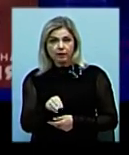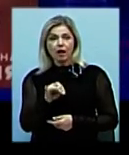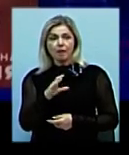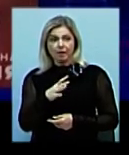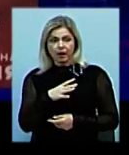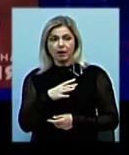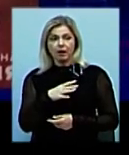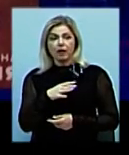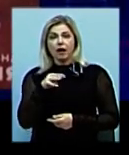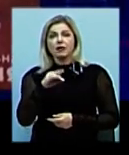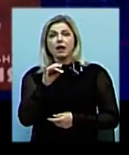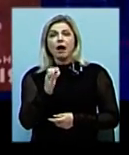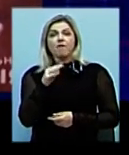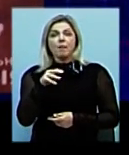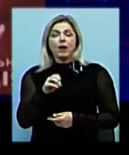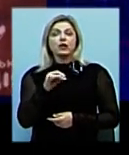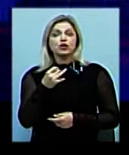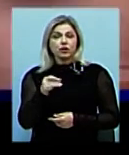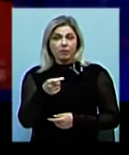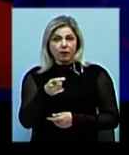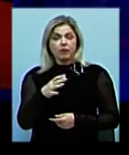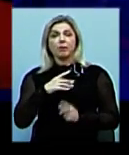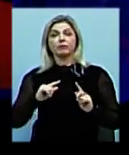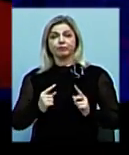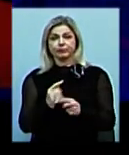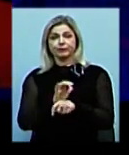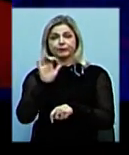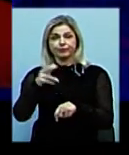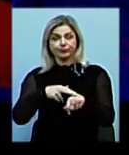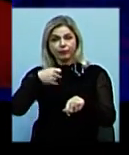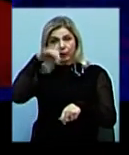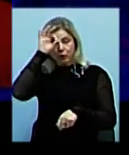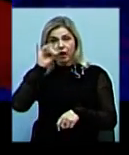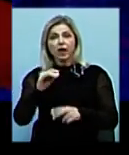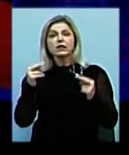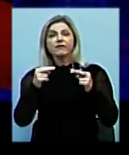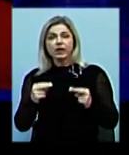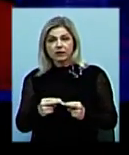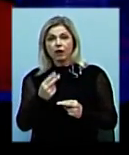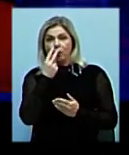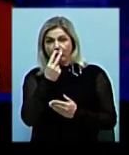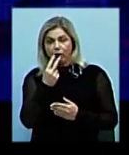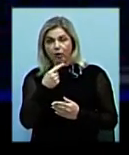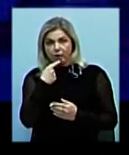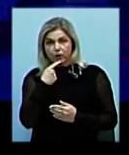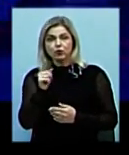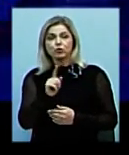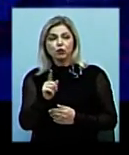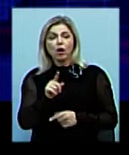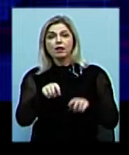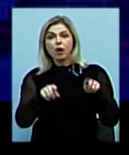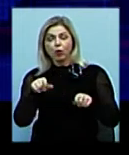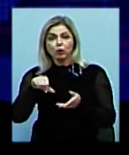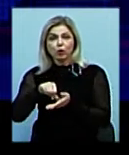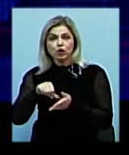травматичної дії, він вилучений, а сам чоловік затриманий та доставлений до відділку поліції. Також свідки події вказали, що деякі